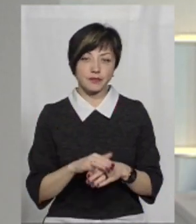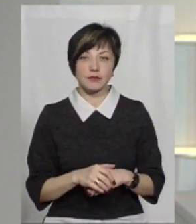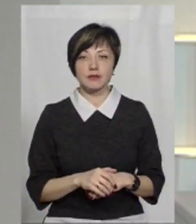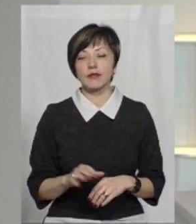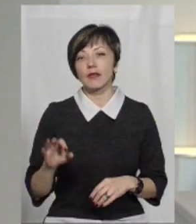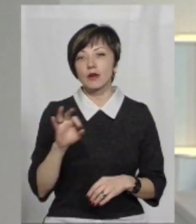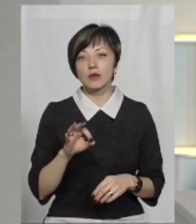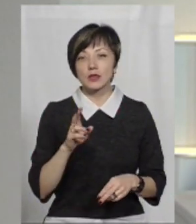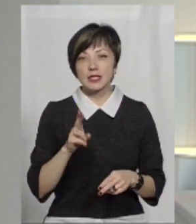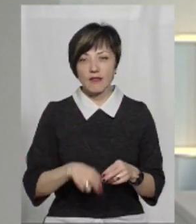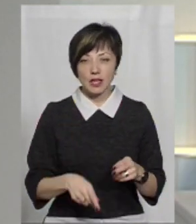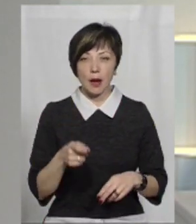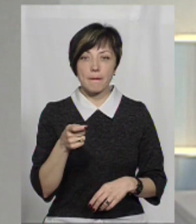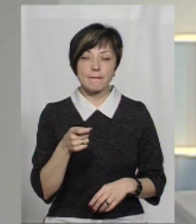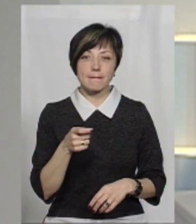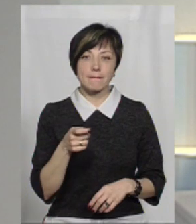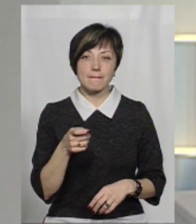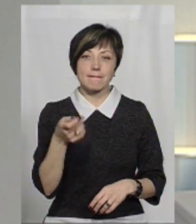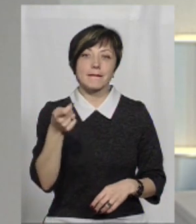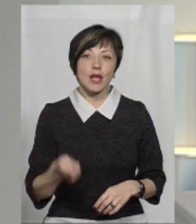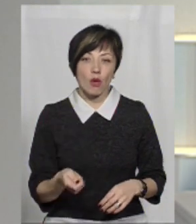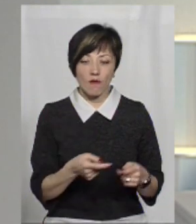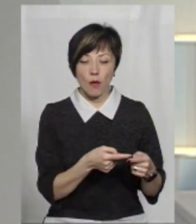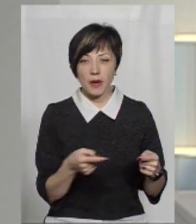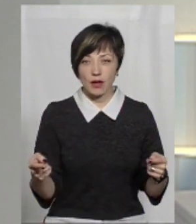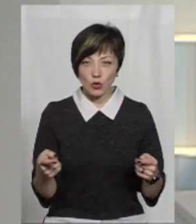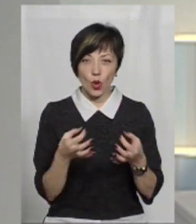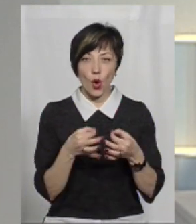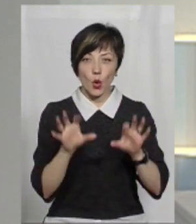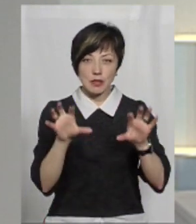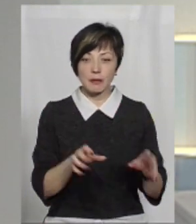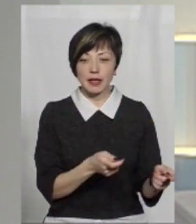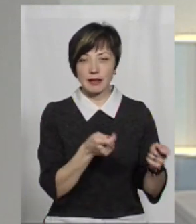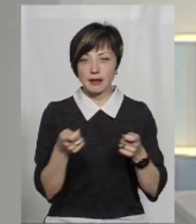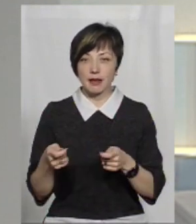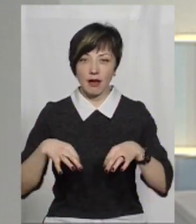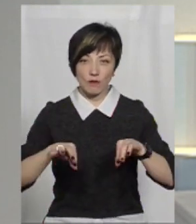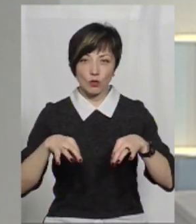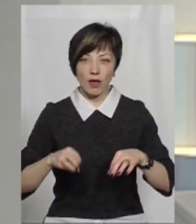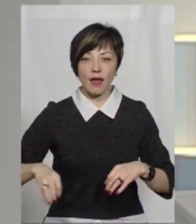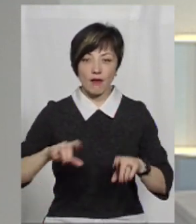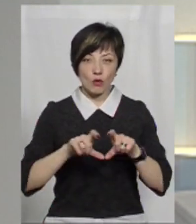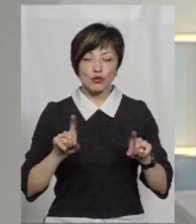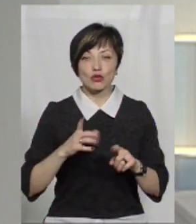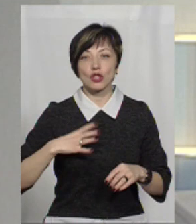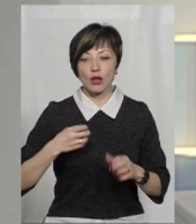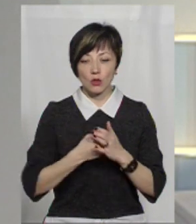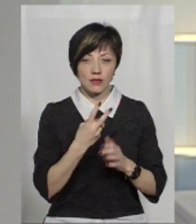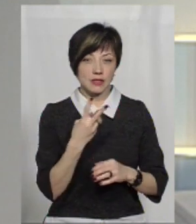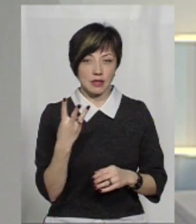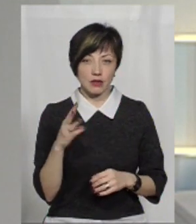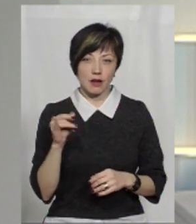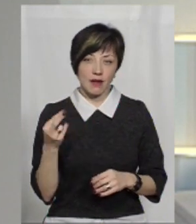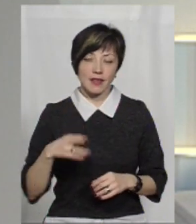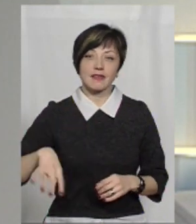завершення пільгового періоду розмитнення євроблях і що чекає на тих, хто не зробить цього до 23